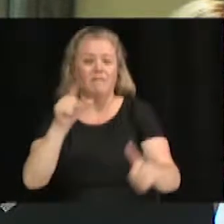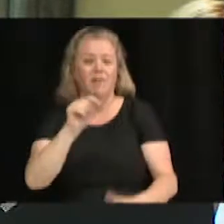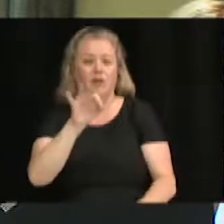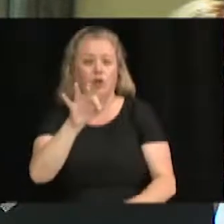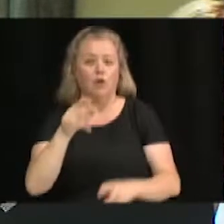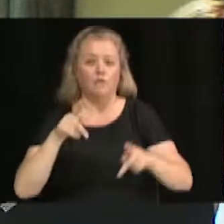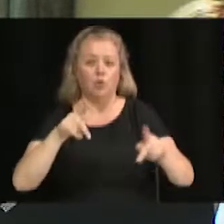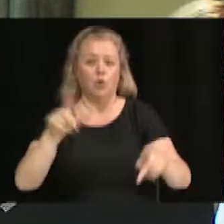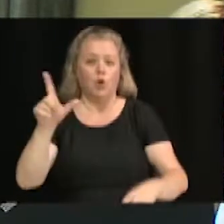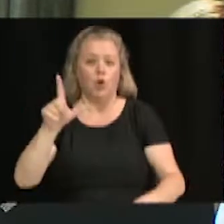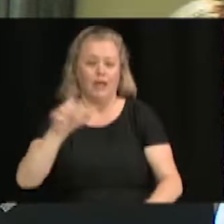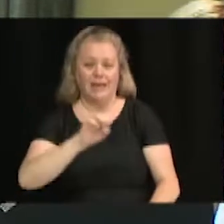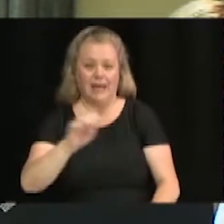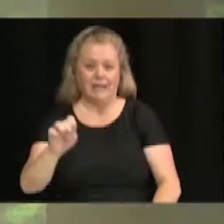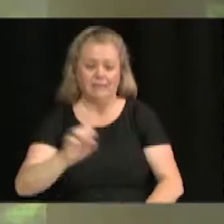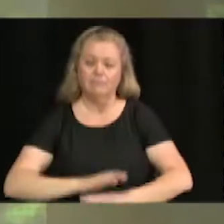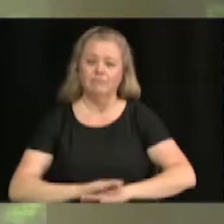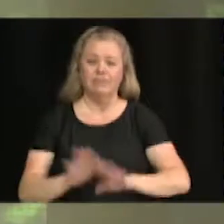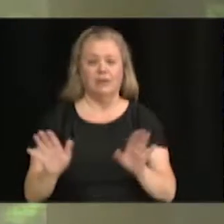C'est complet.